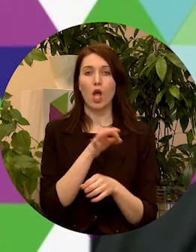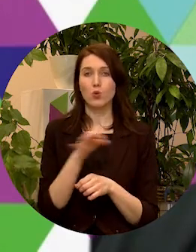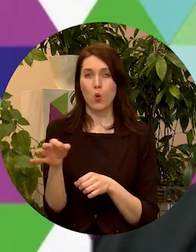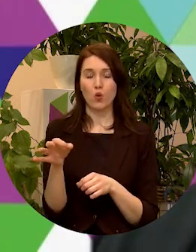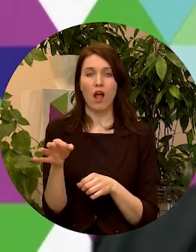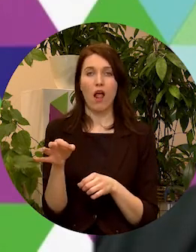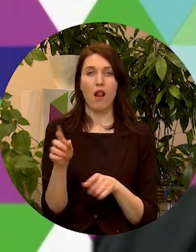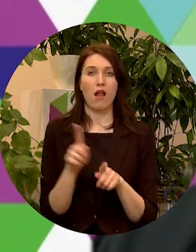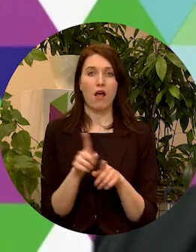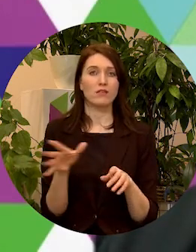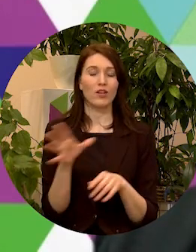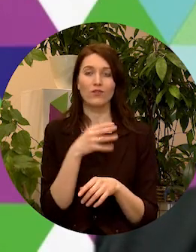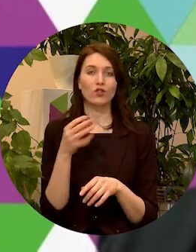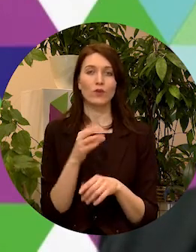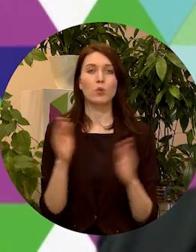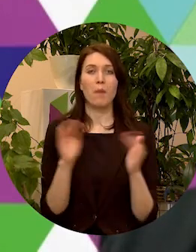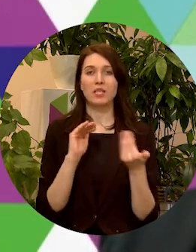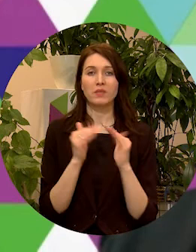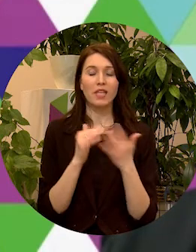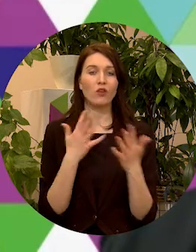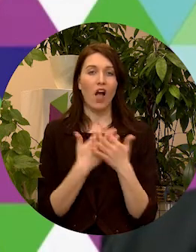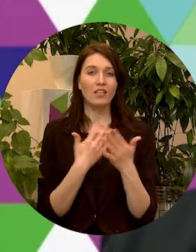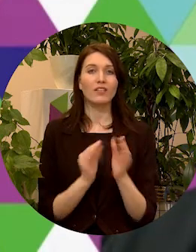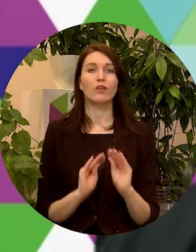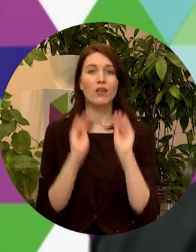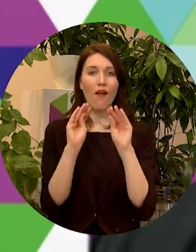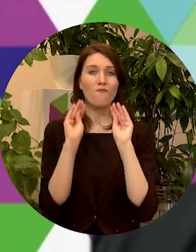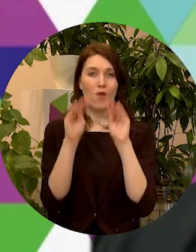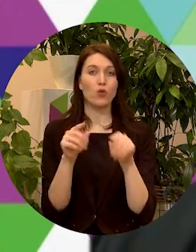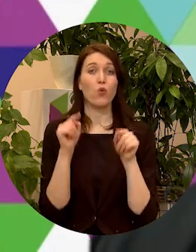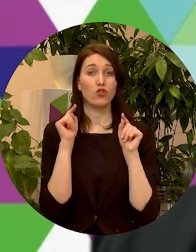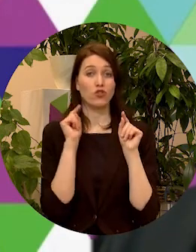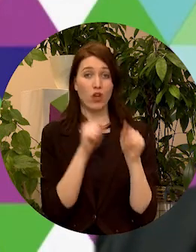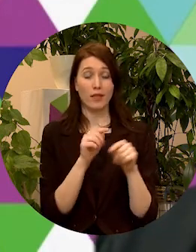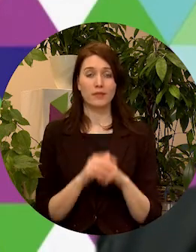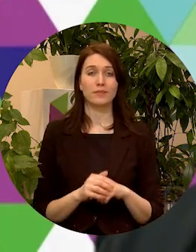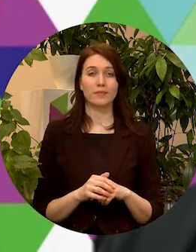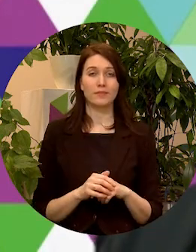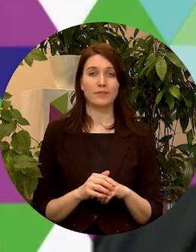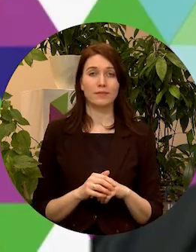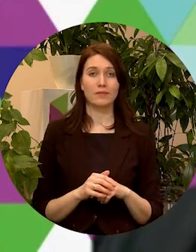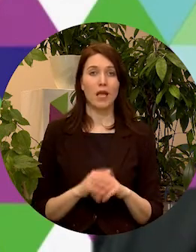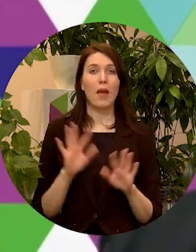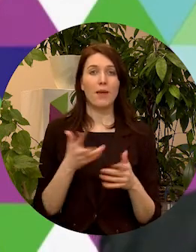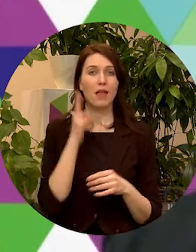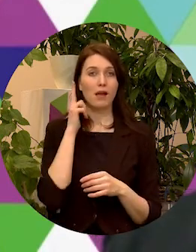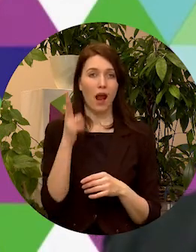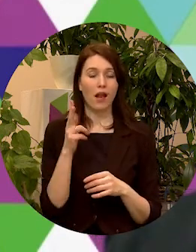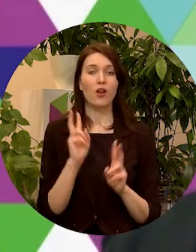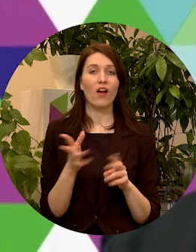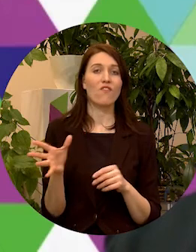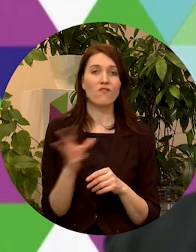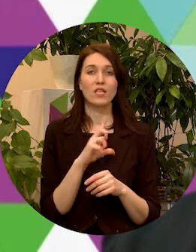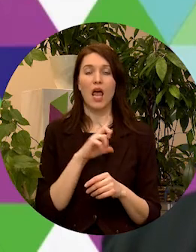visu mazpilsētu aktivitātas ievietot šeit. Bet garantēja to, ka visas